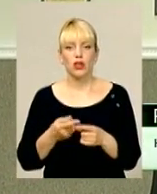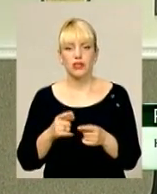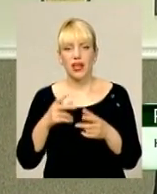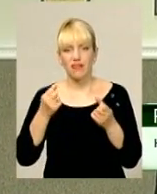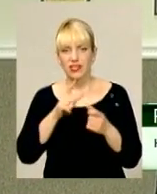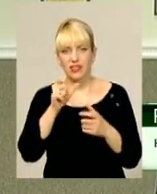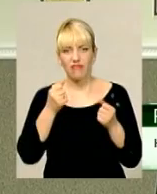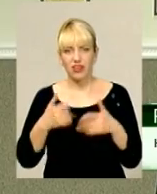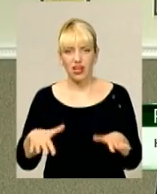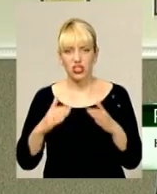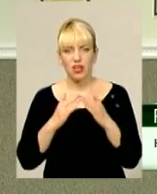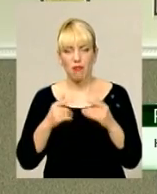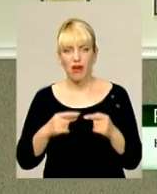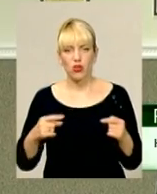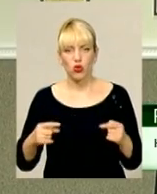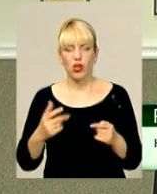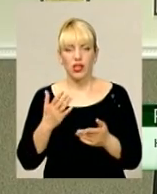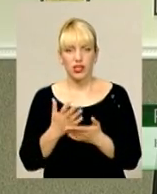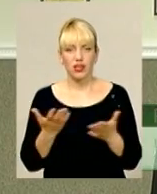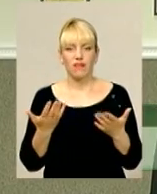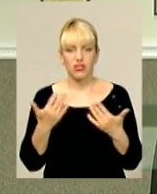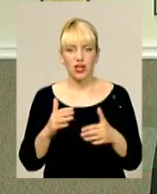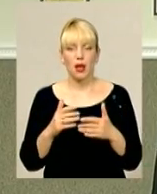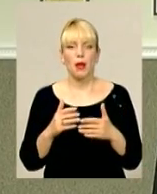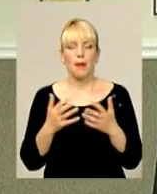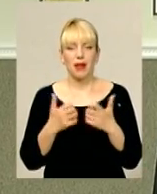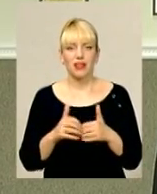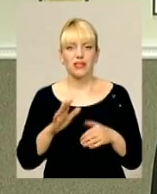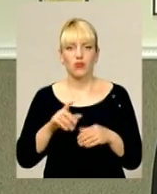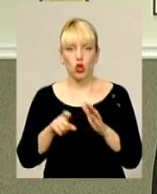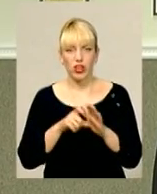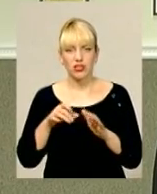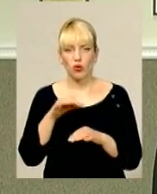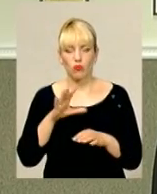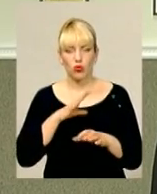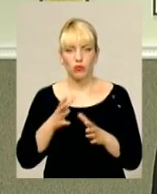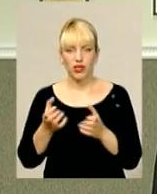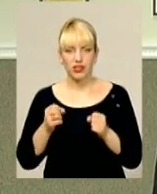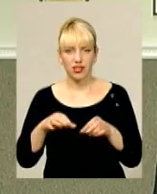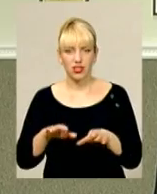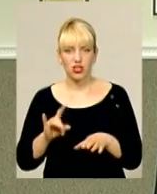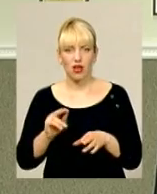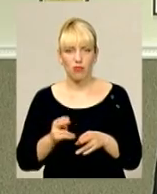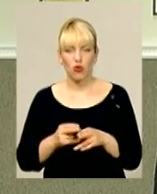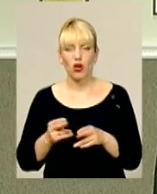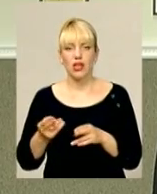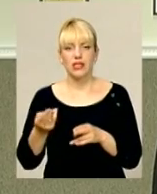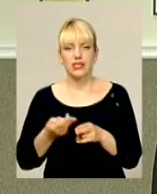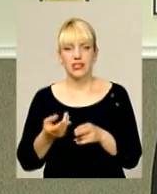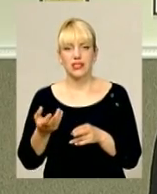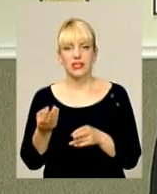бачимо, що вже є певні механізми. Так, в Донецькій області було прийнято відповідне рішення про стягнення вартості